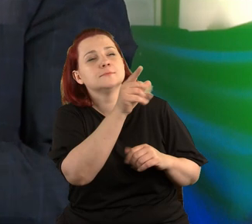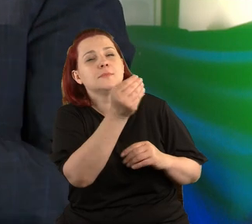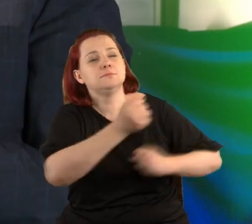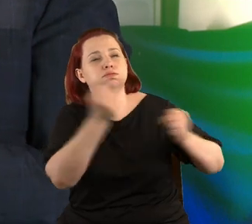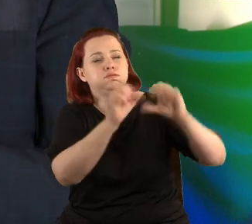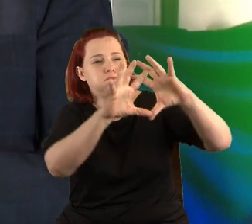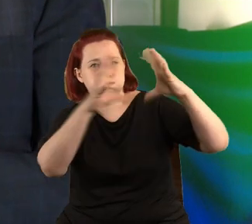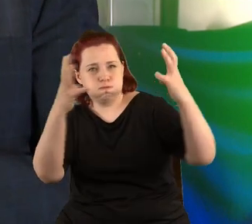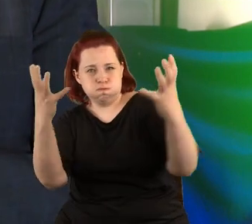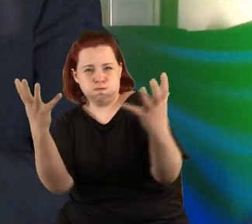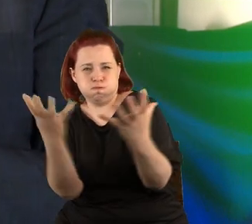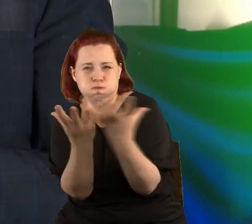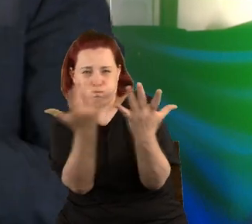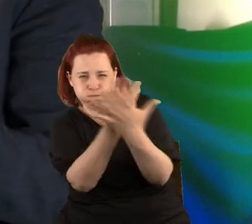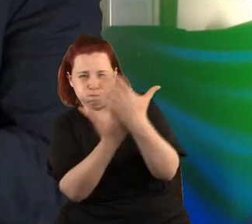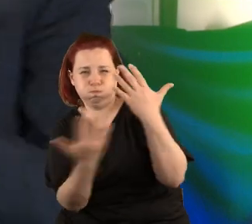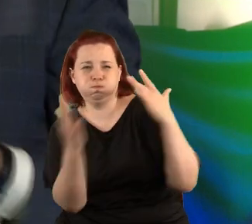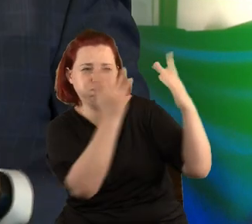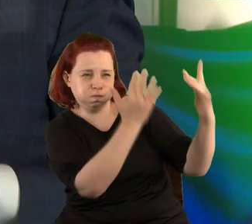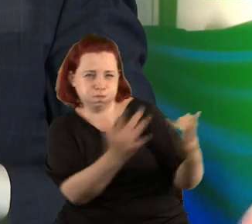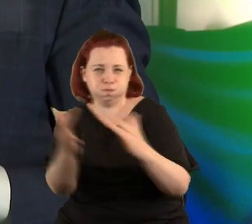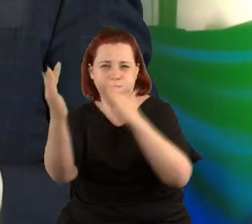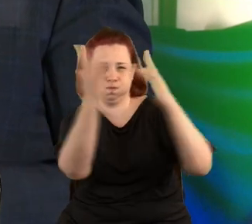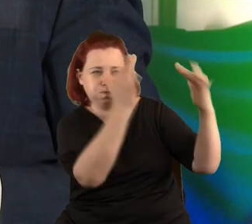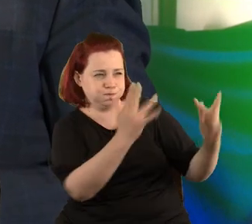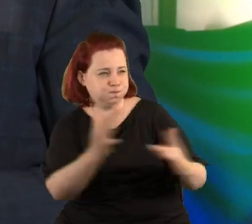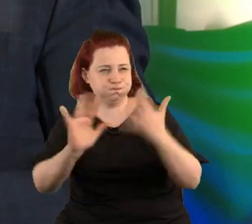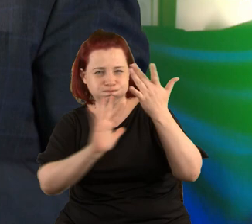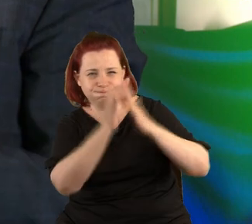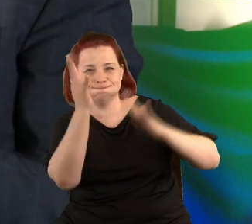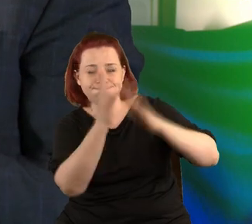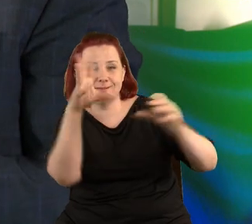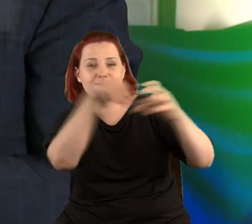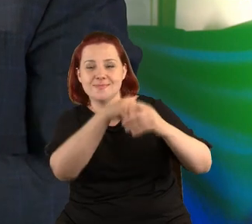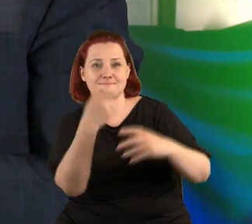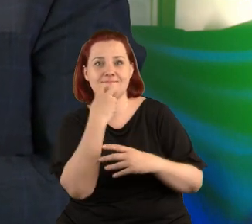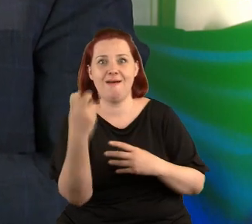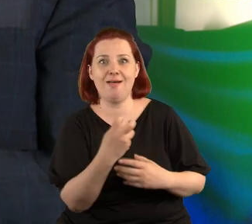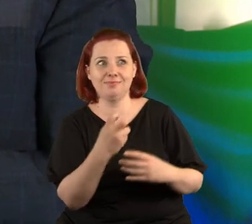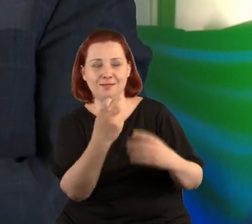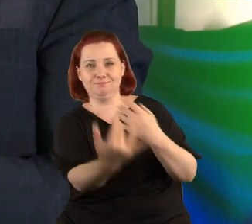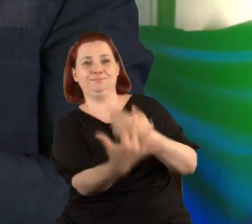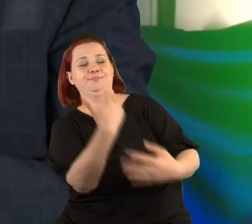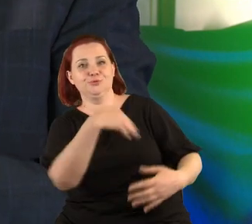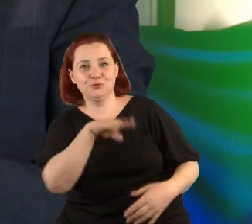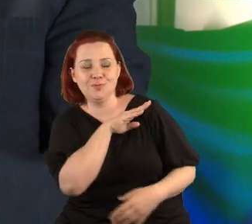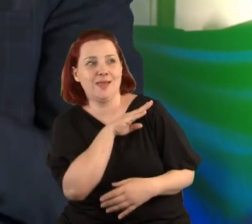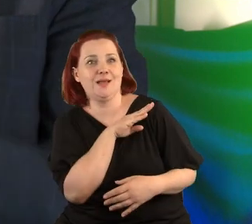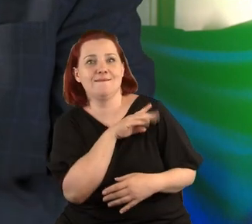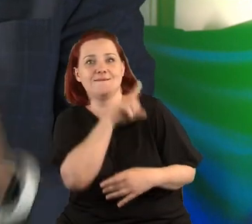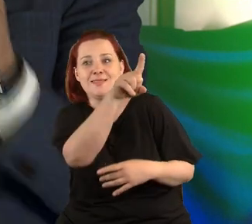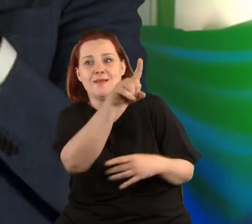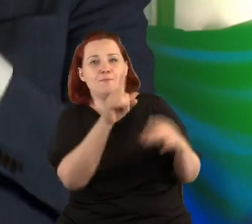rozognione kule, wypełnione śmiercionośną energią. tam wodór